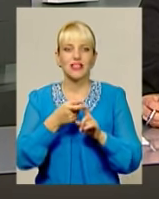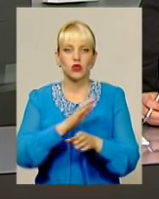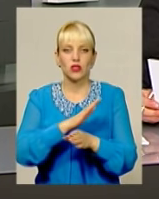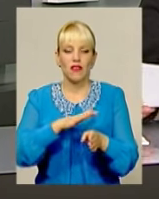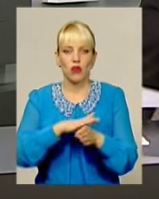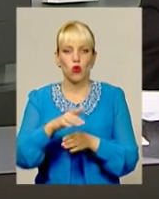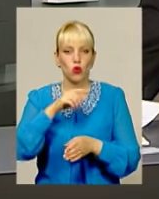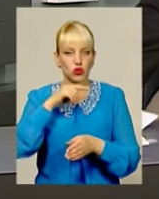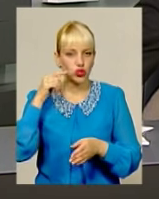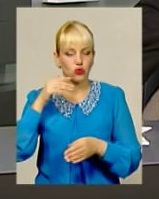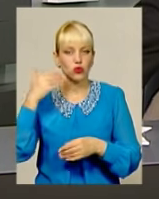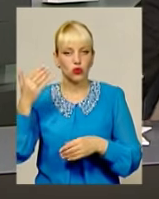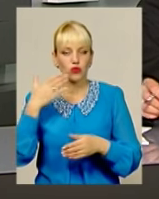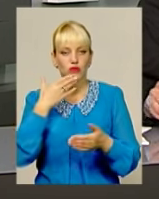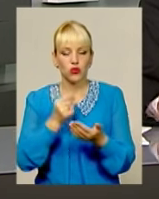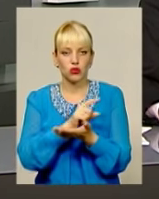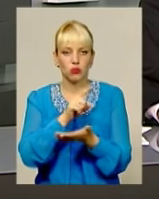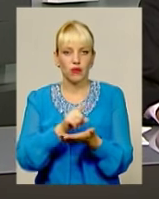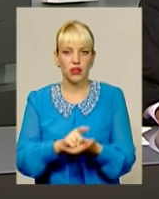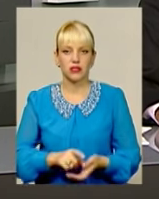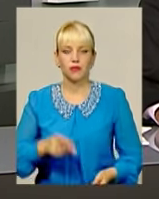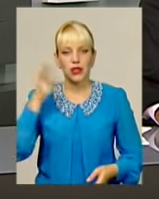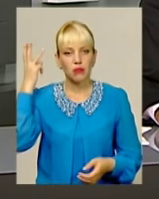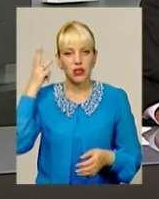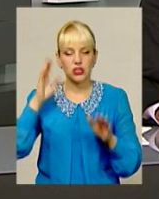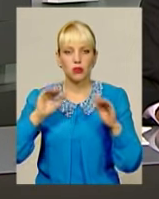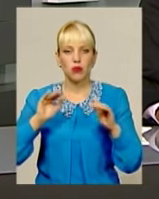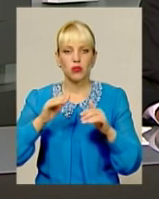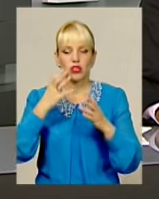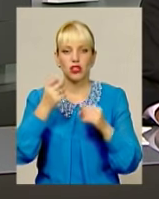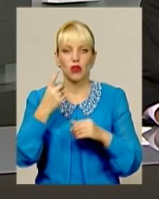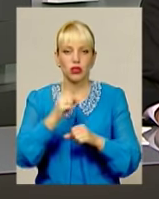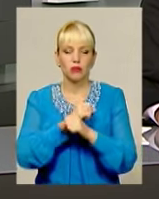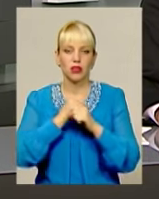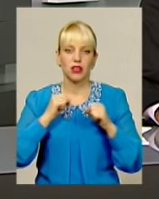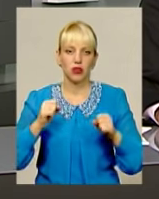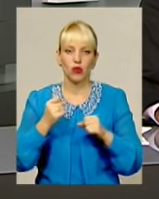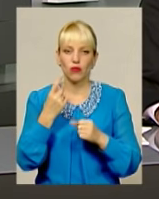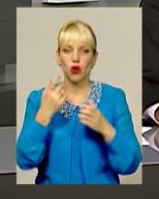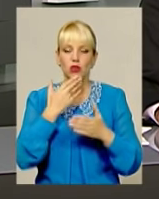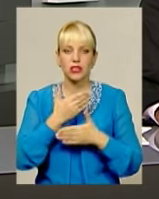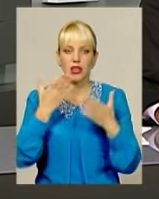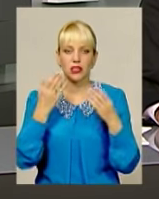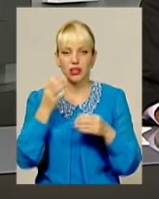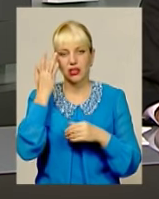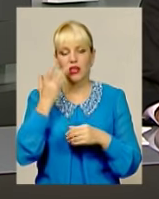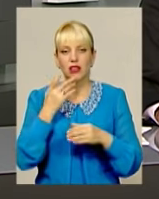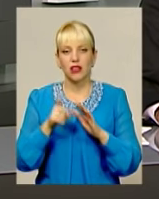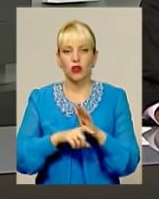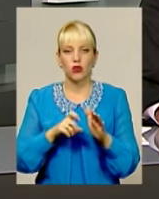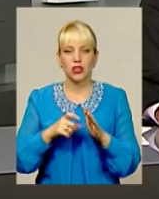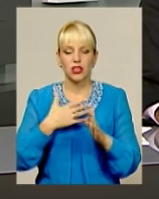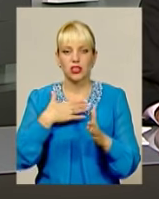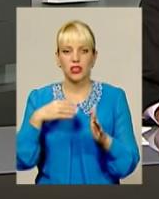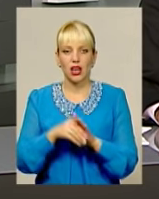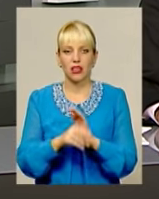своїх зобов'язань. Хмельниччина попрощалася іще одним героєм. В останній день літа на Донеччині загинув сержант